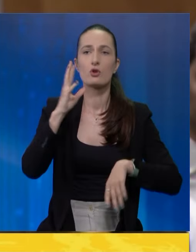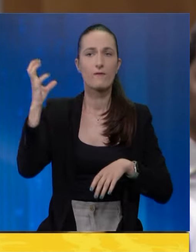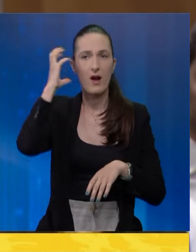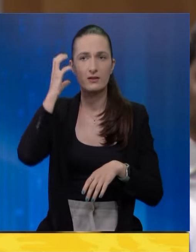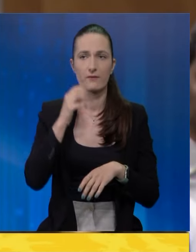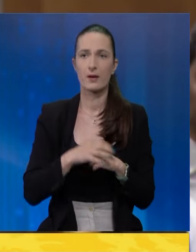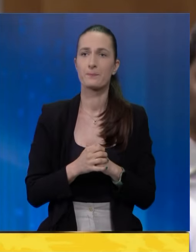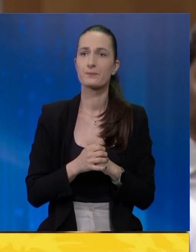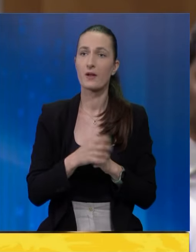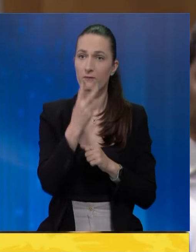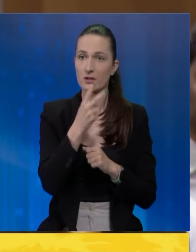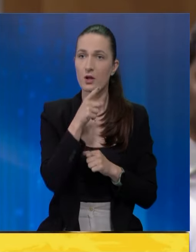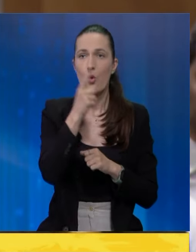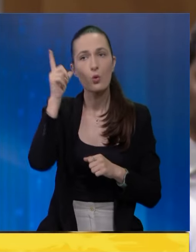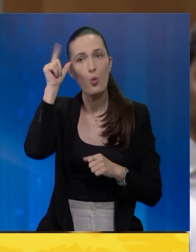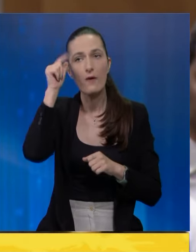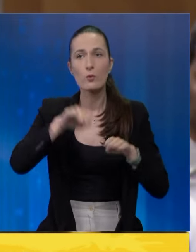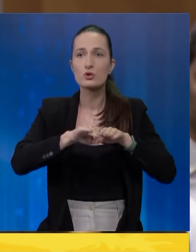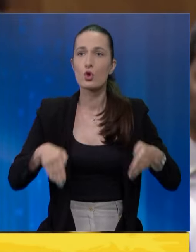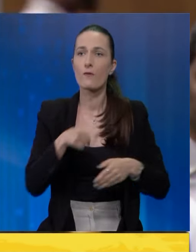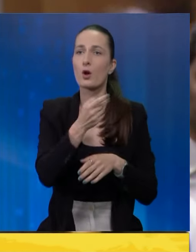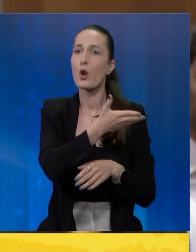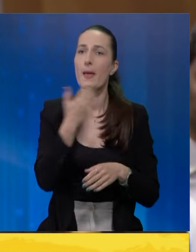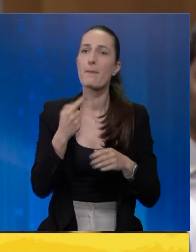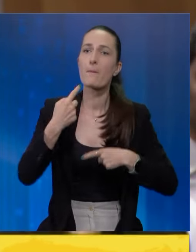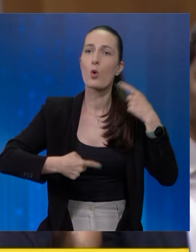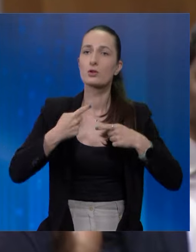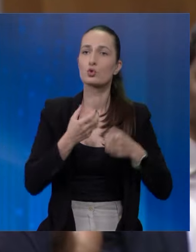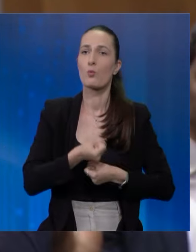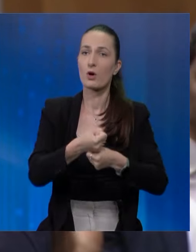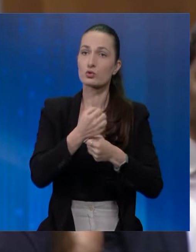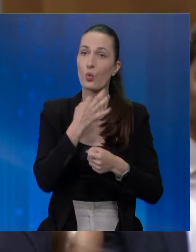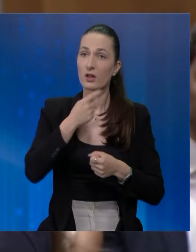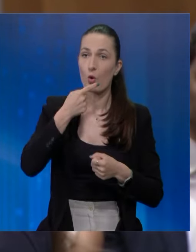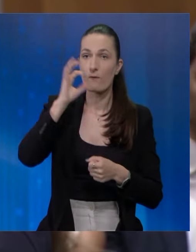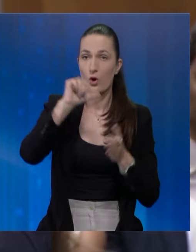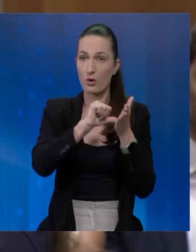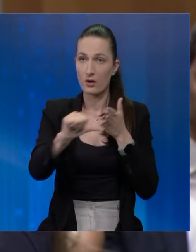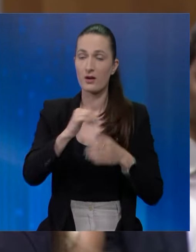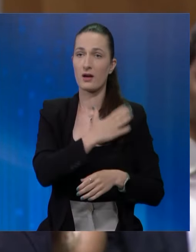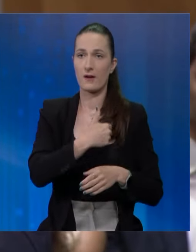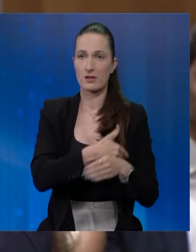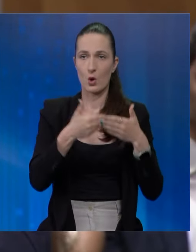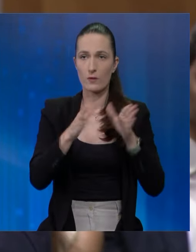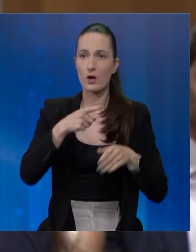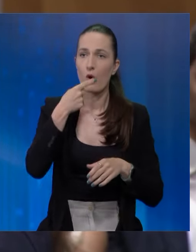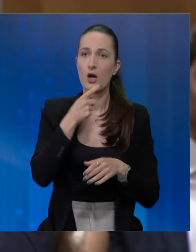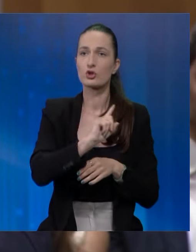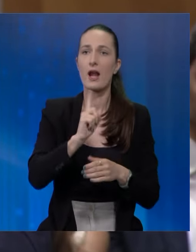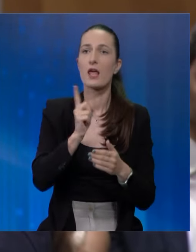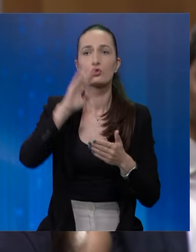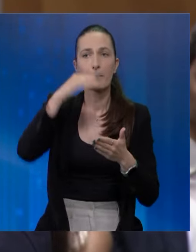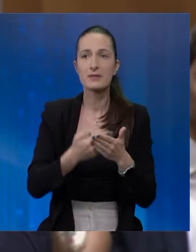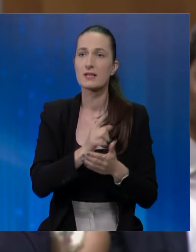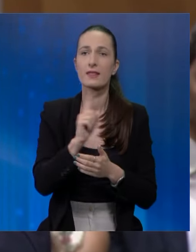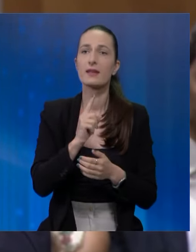izolovan, on nema političku podršku. Kada govori o secesiji, Hrvatska otvorano kaže da to neće priznati. I jedan susjed